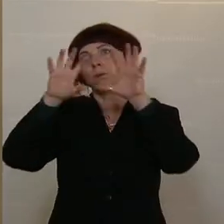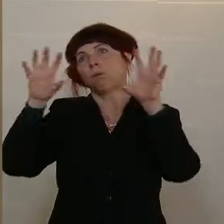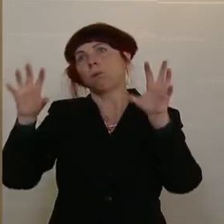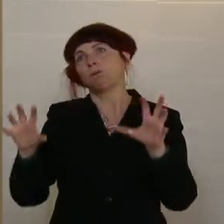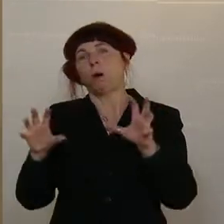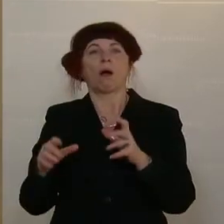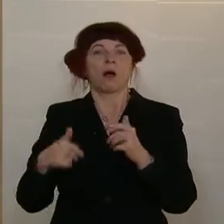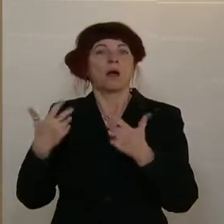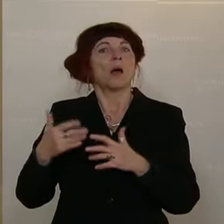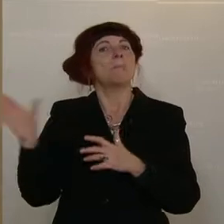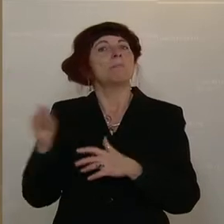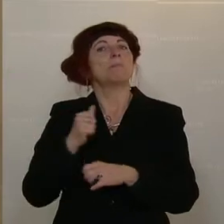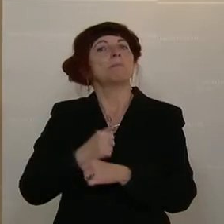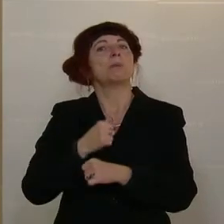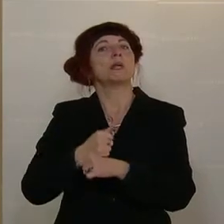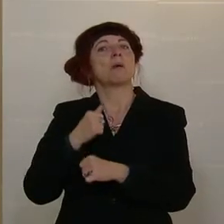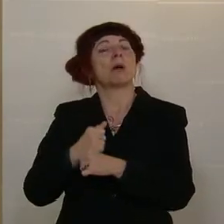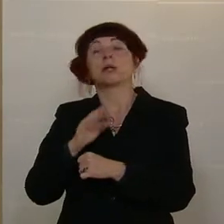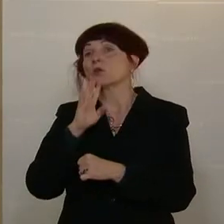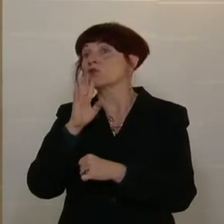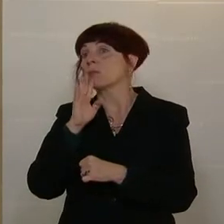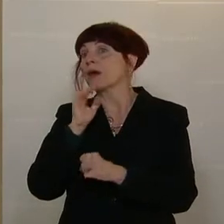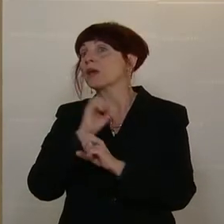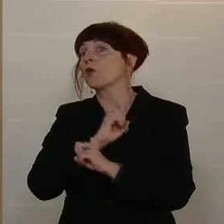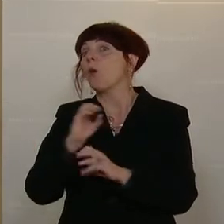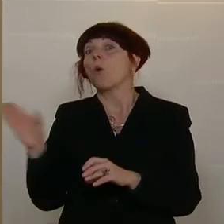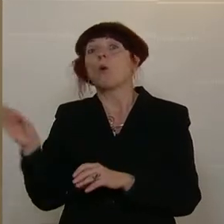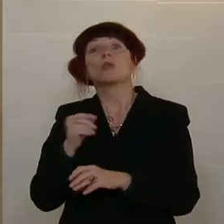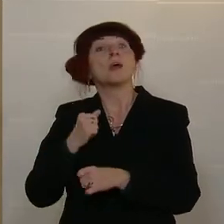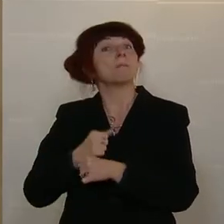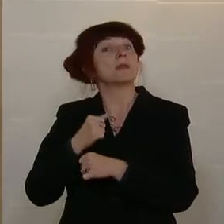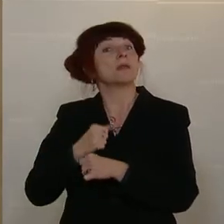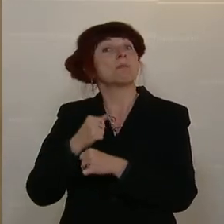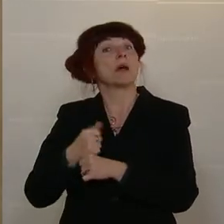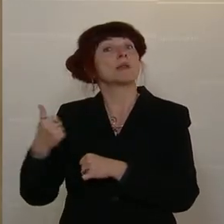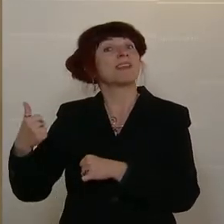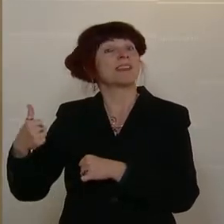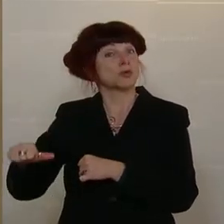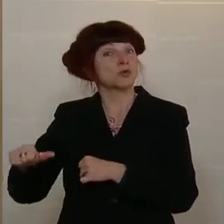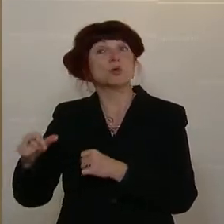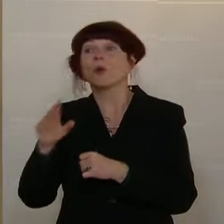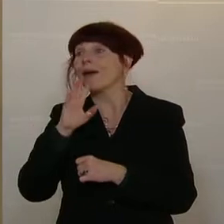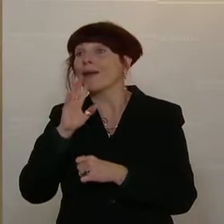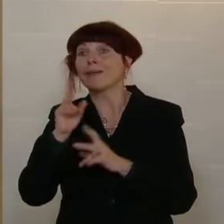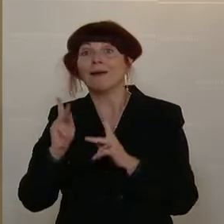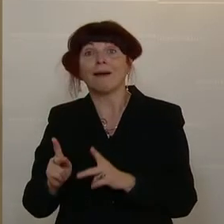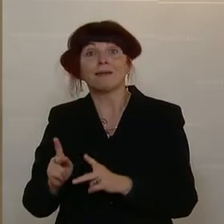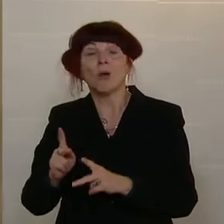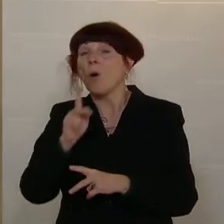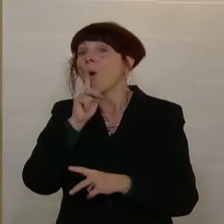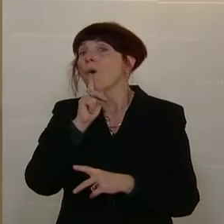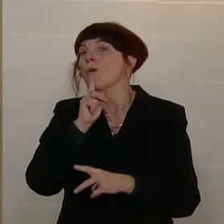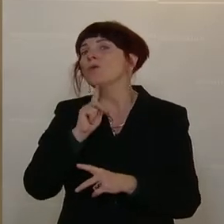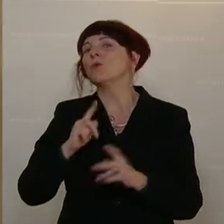kann, wo man über Mitarbeiterinnen und Mitarbeiter spricht, ohne dass Mitarbeiterinnen und Mitarbeiter zu Wort kommen, wo man nur an